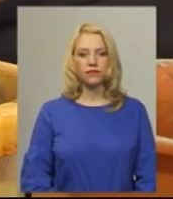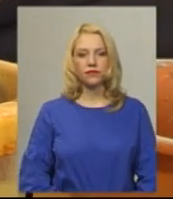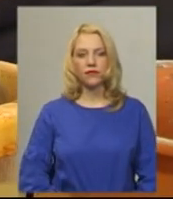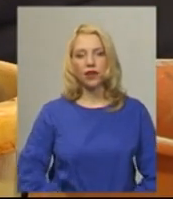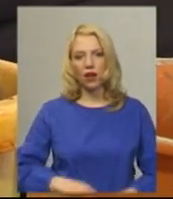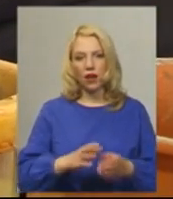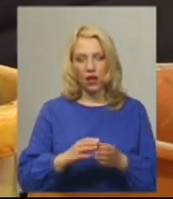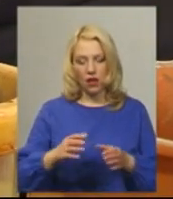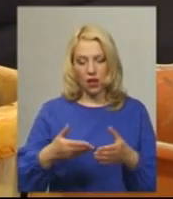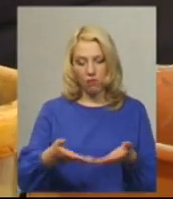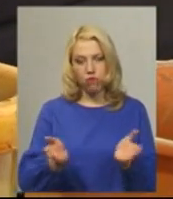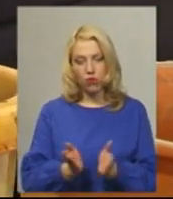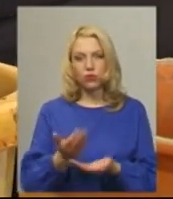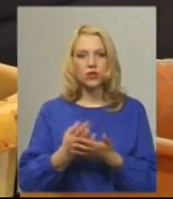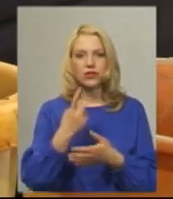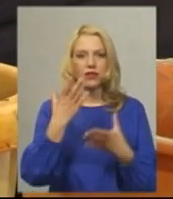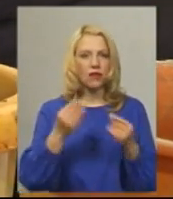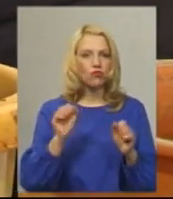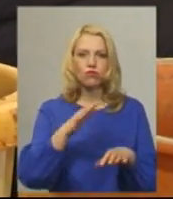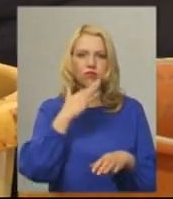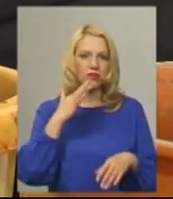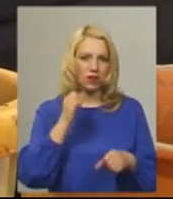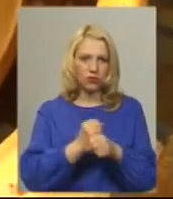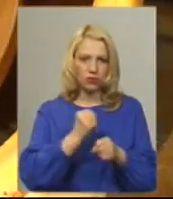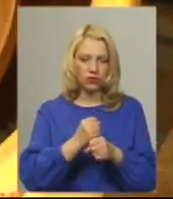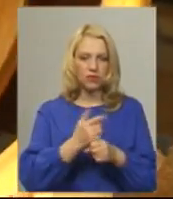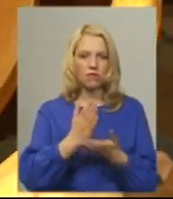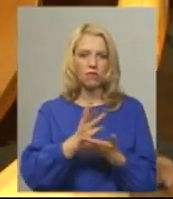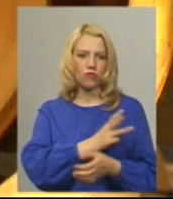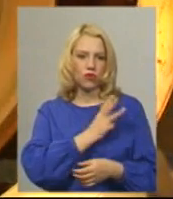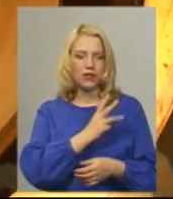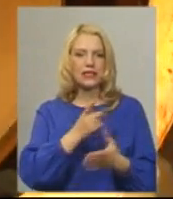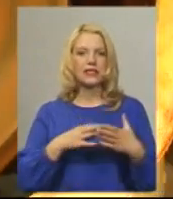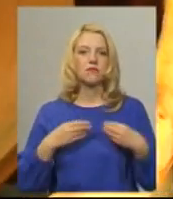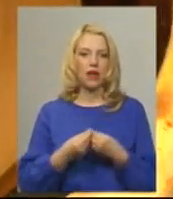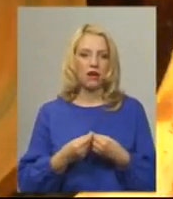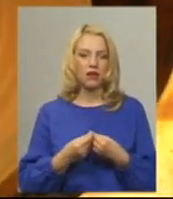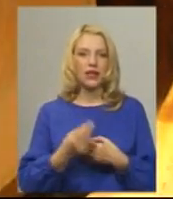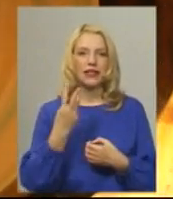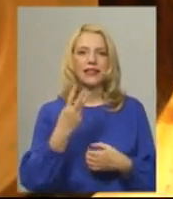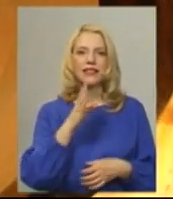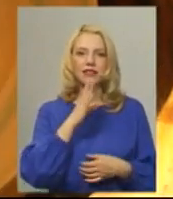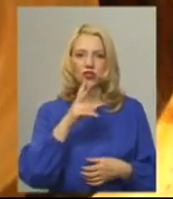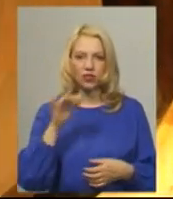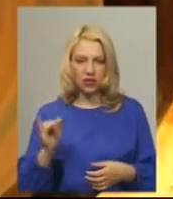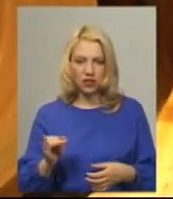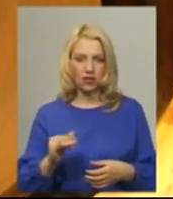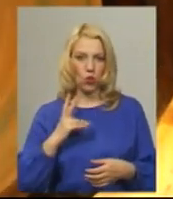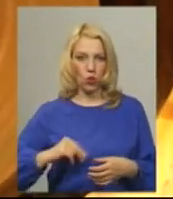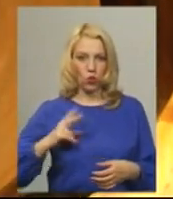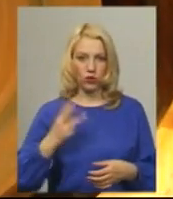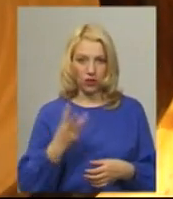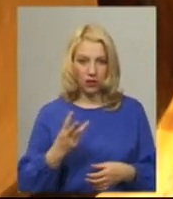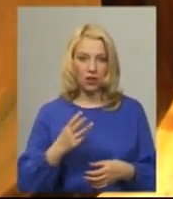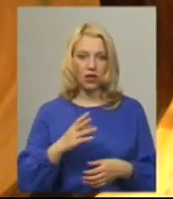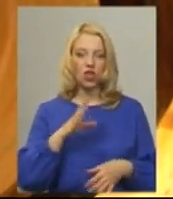Посуду за день гончар виготовляє чимало. Каже, має для цього мотивацію. Сім'я. Три дівчинки і жінка, то продуктивність має бути